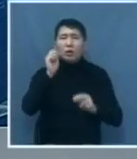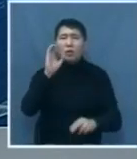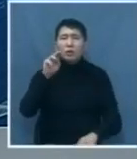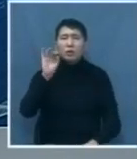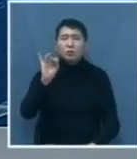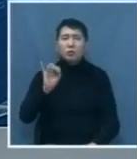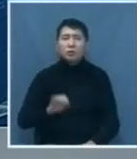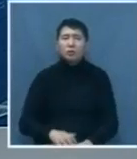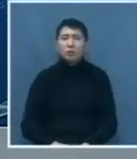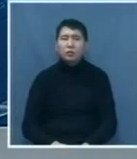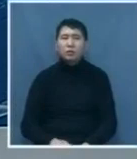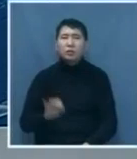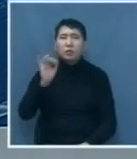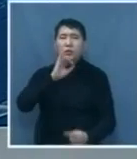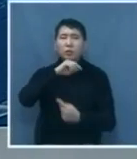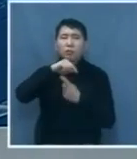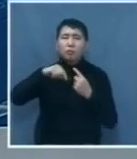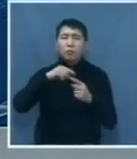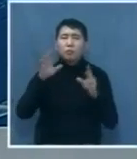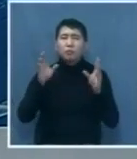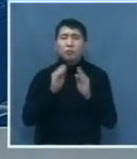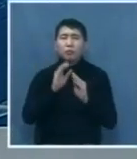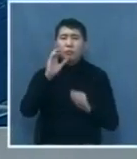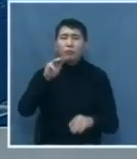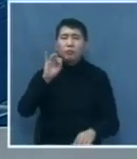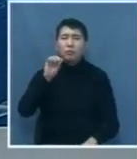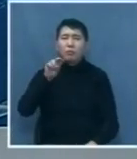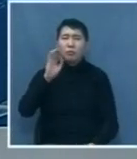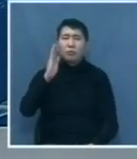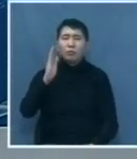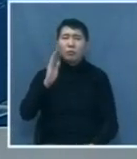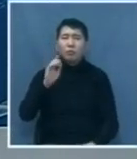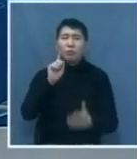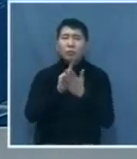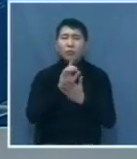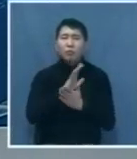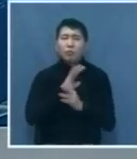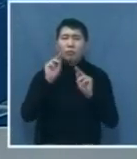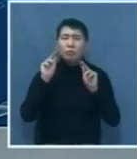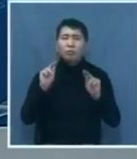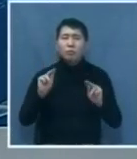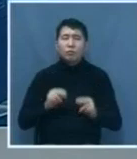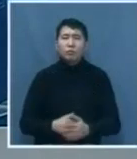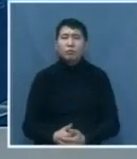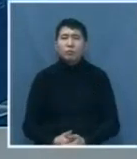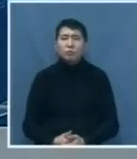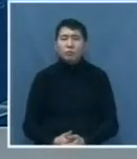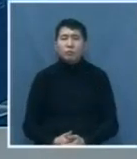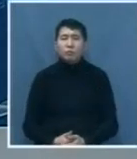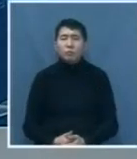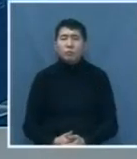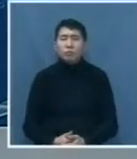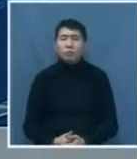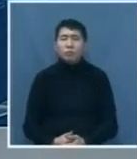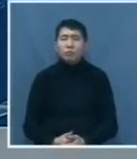популярность у населения и бизнеса. Вместе с тем, Смаилов отметил, что председательская деятельность должна быть прозрачной. В части предпринимателей в